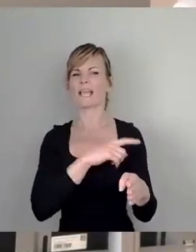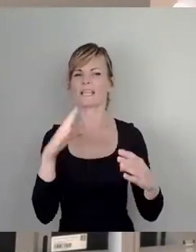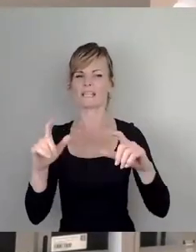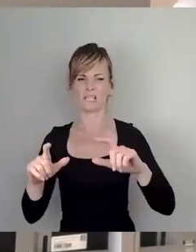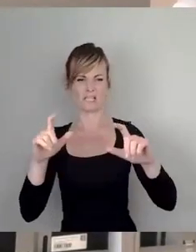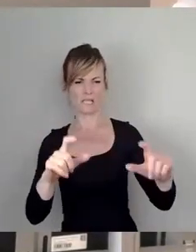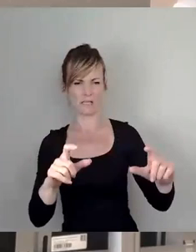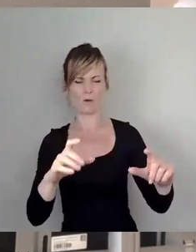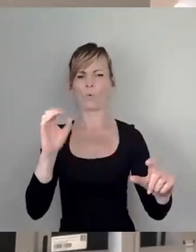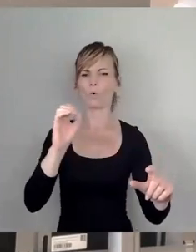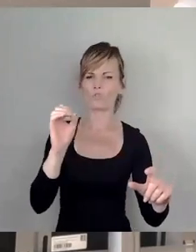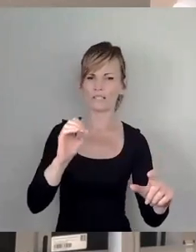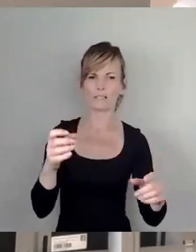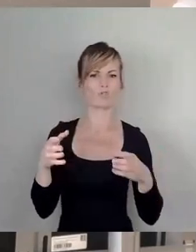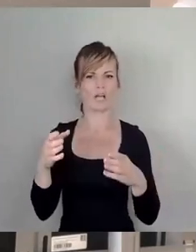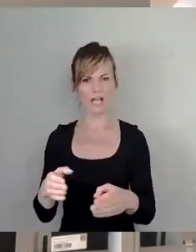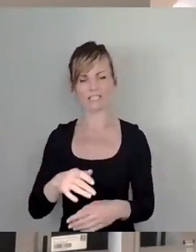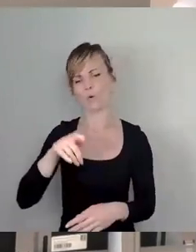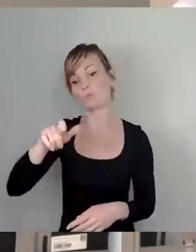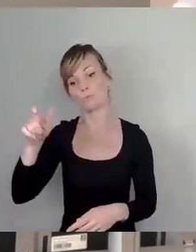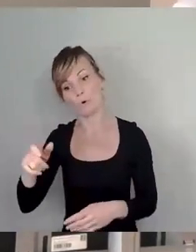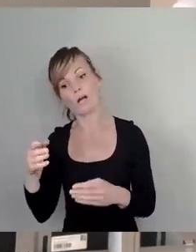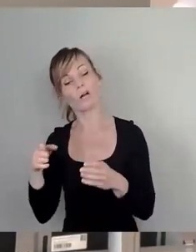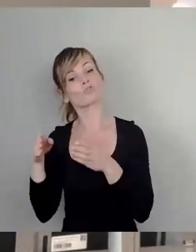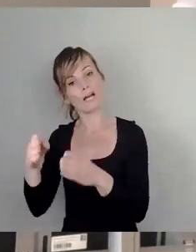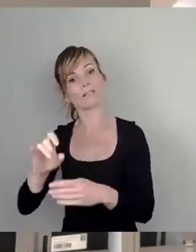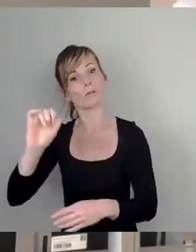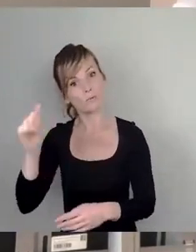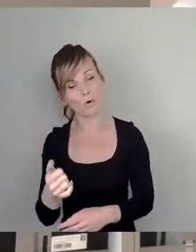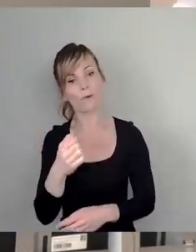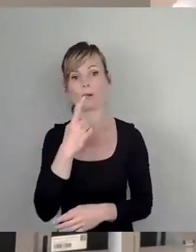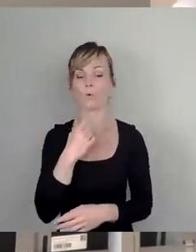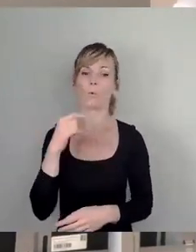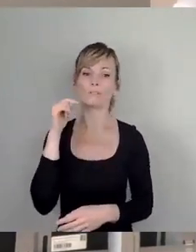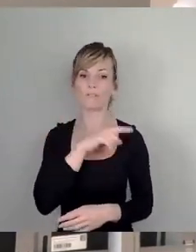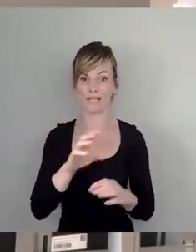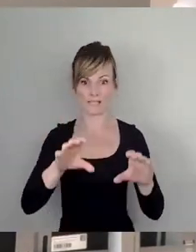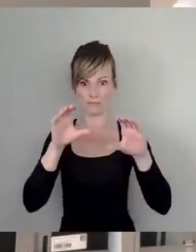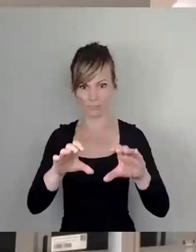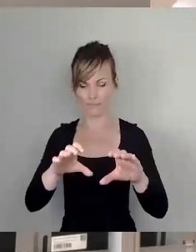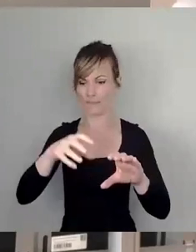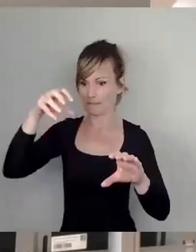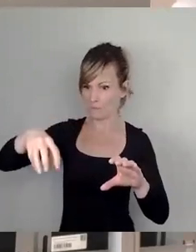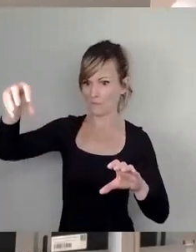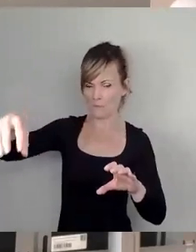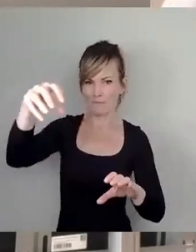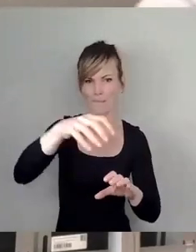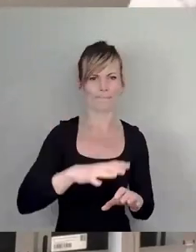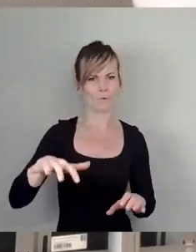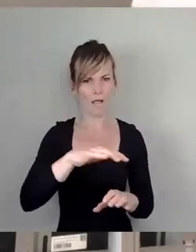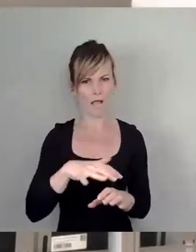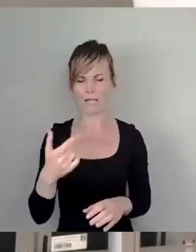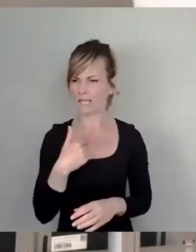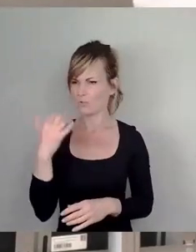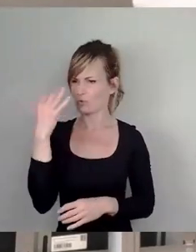Straße und der Bürgerstraße und dann nochmal, stehen wieder solche rot-weißen, die sind aufsichtlich angeordnet. Und dann überlege ich mir, was hat man